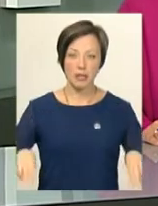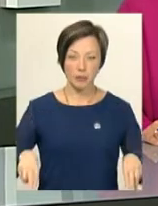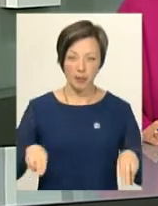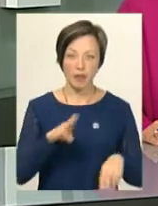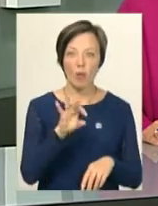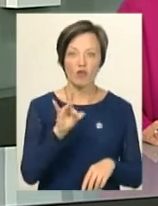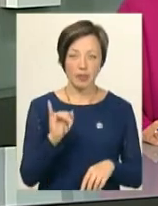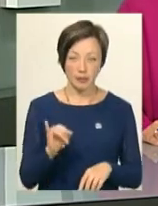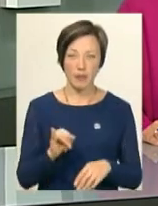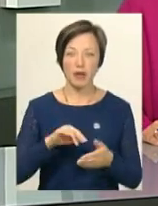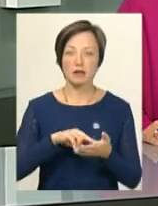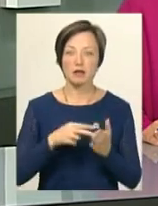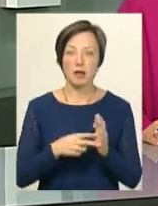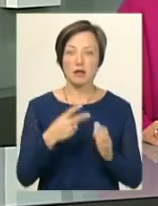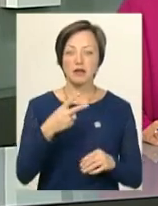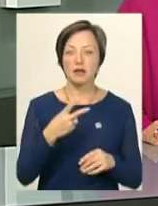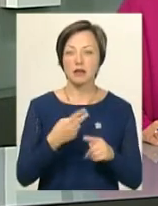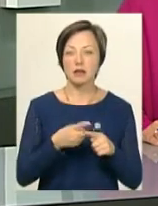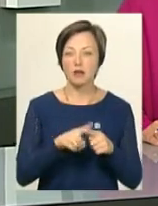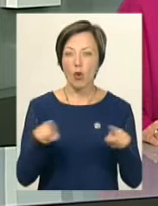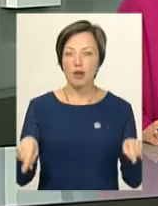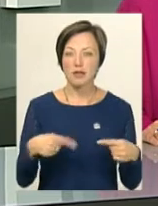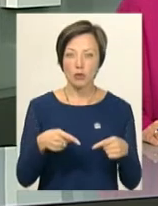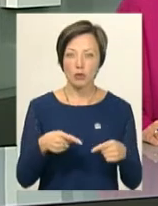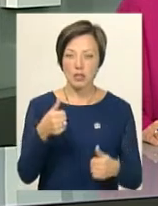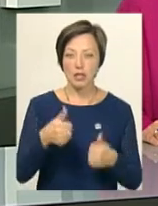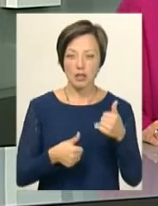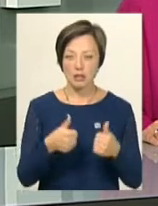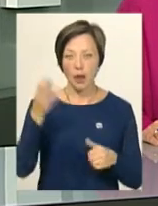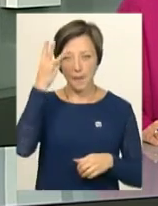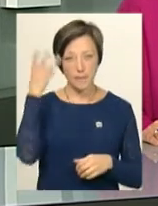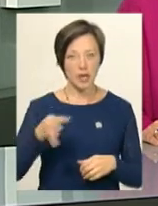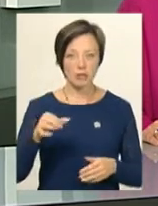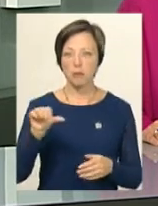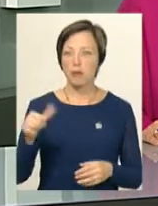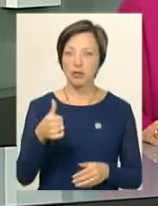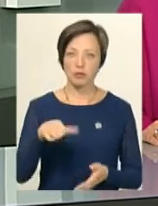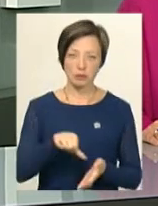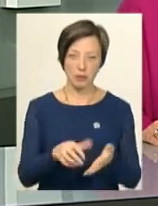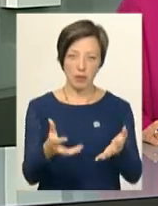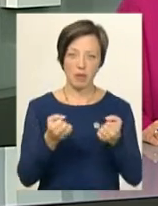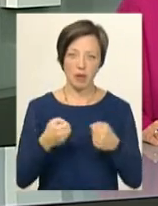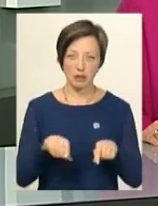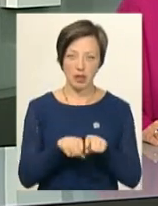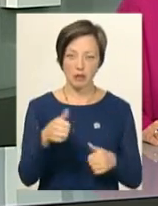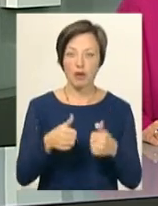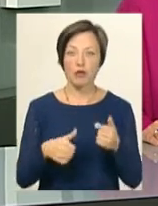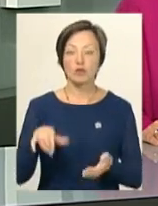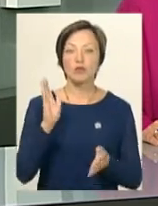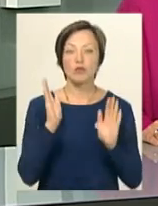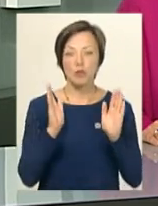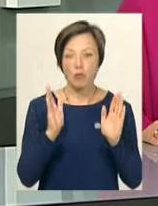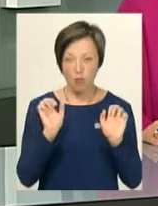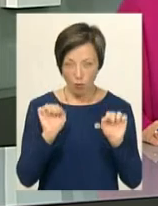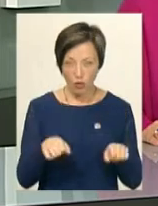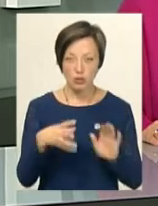розповів організатор заїзду Олександр Галкін. За його словами, Хмельниччина вперше прийматиме такий марафон. Взяти участь у ньому,